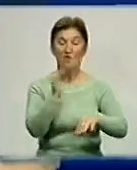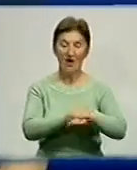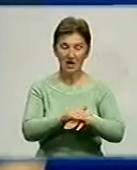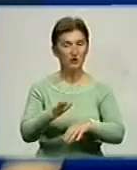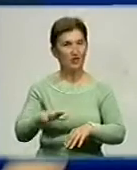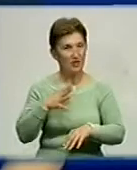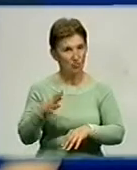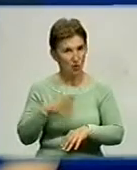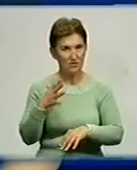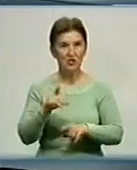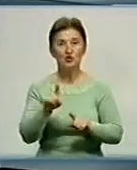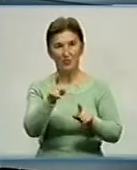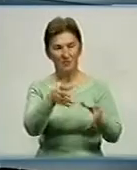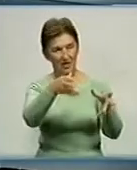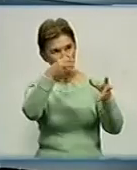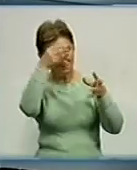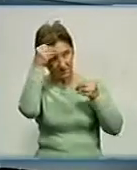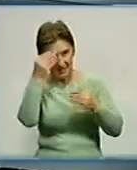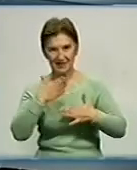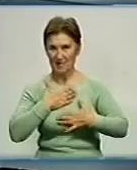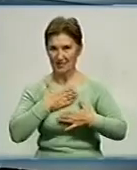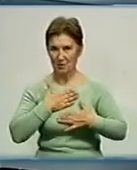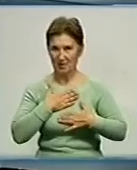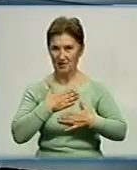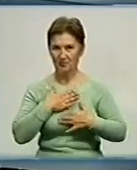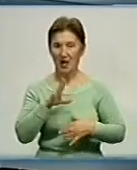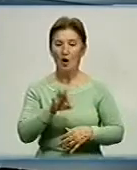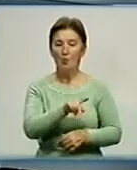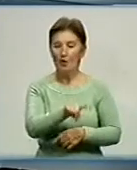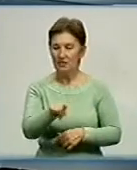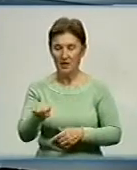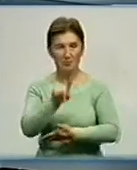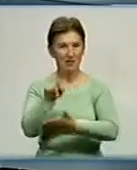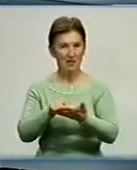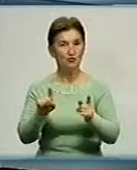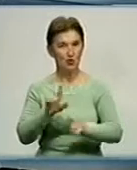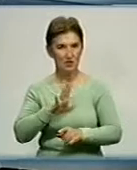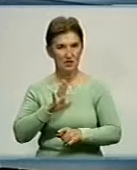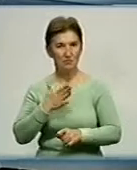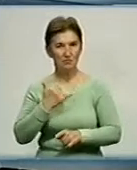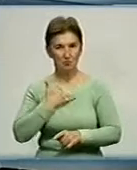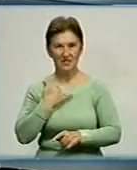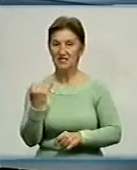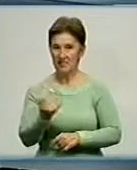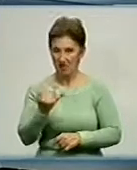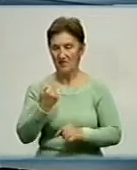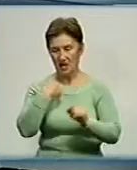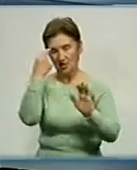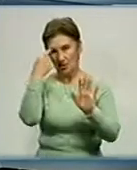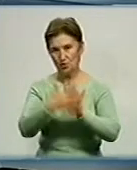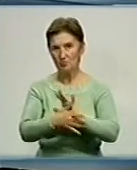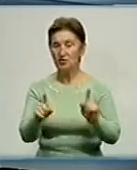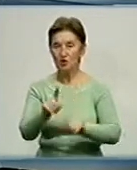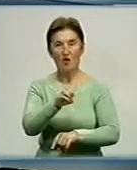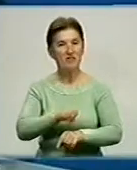звідти взяли для себе? По тим питанням, які для мене були цікаві, то я зрозумів, що Європа